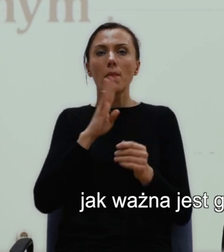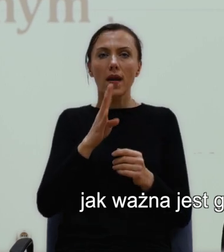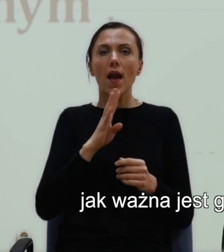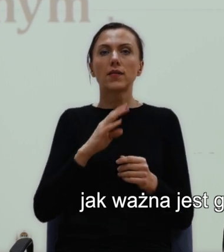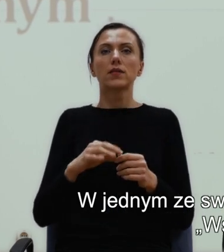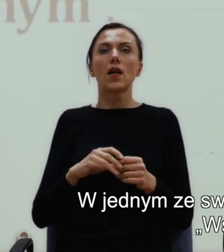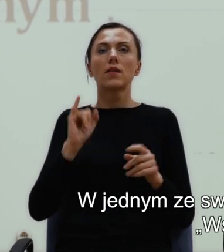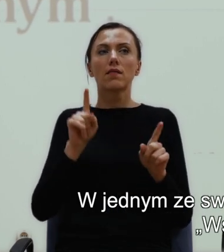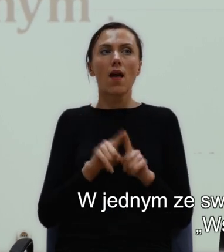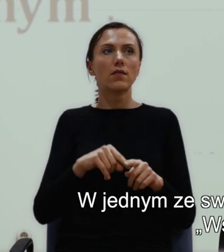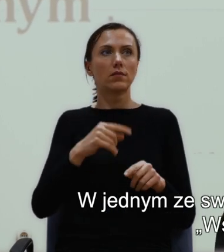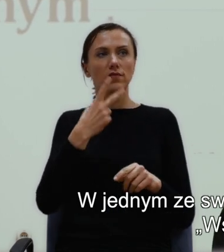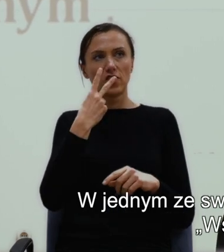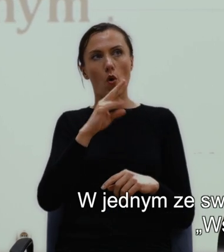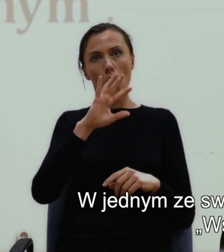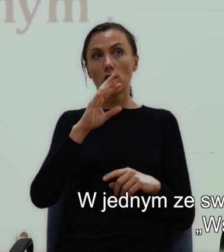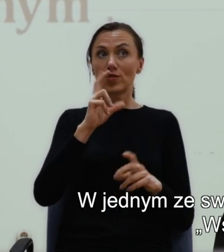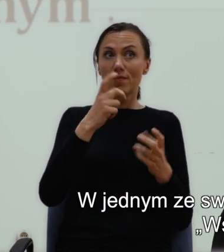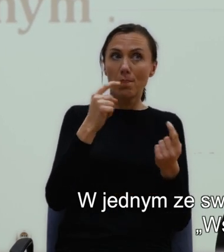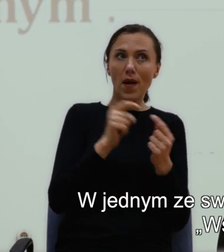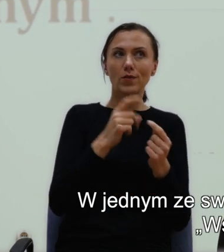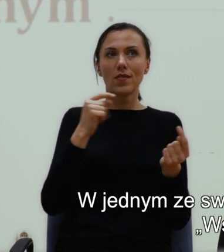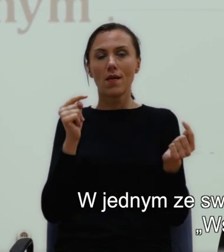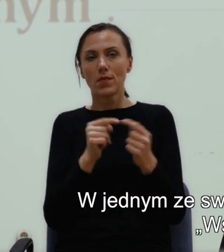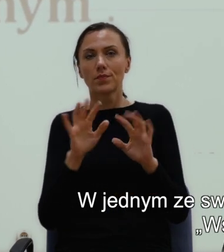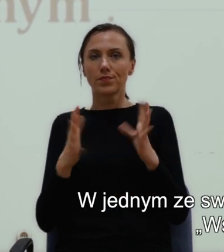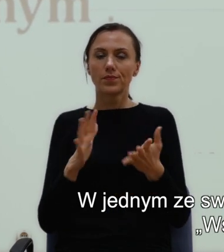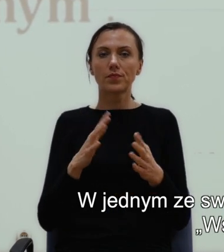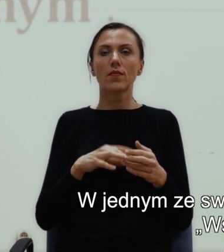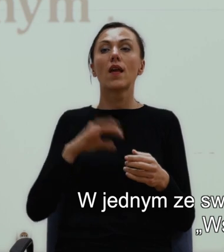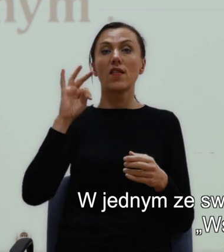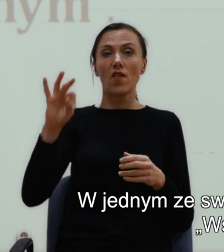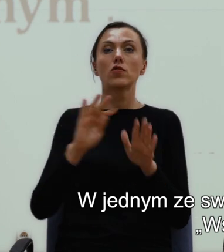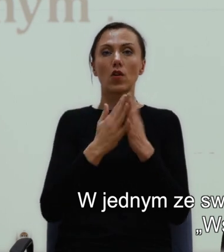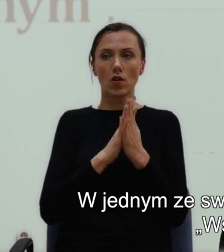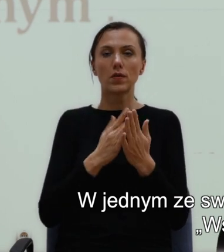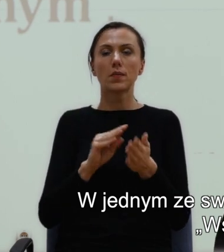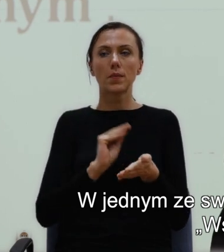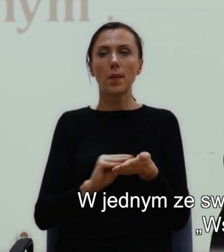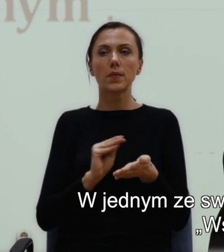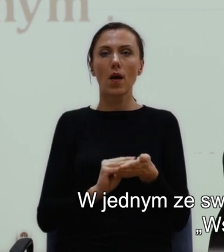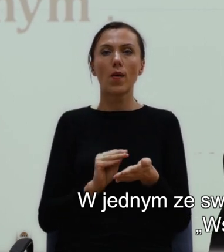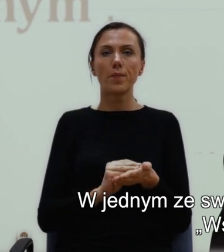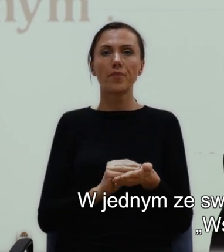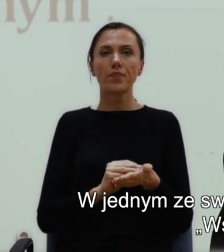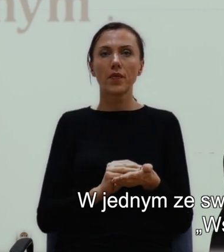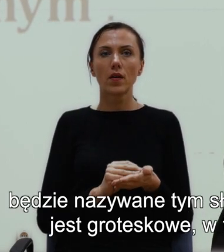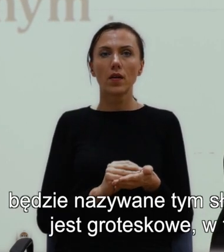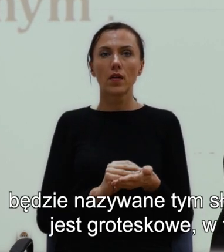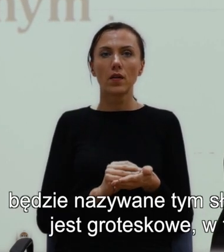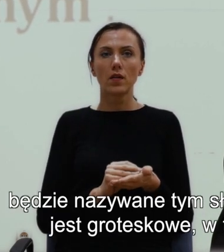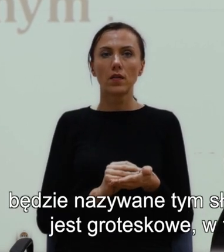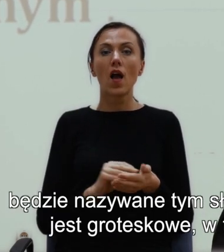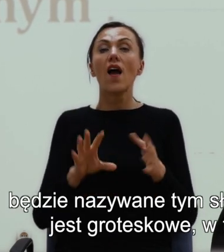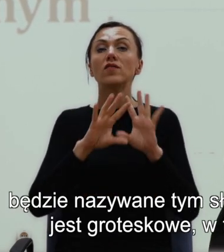W jednym z swoich esejów napisała Flannery O'Connor tak. Wszystko, co pochodzi z południa,